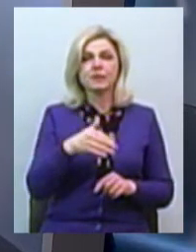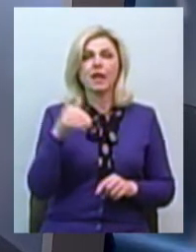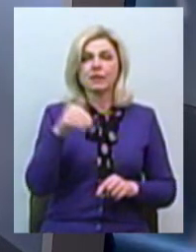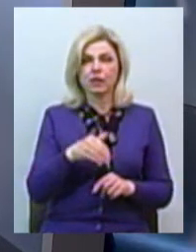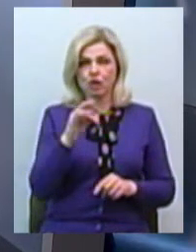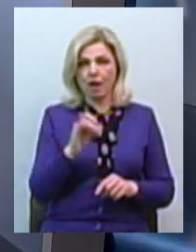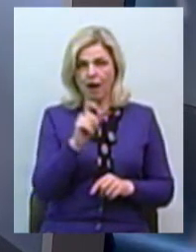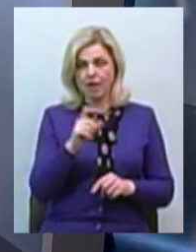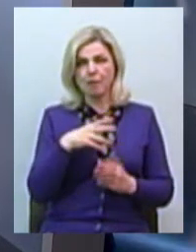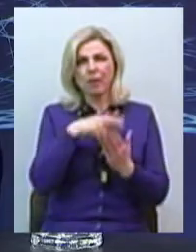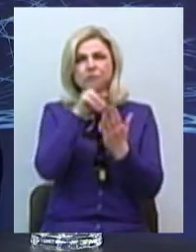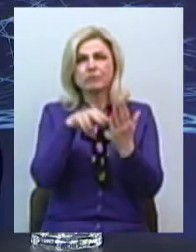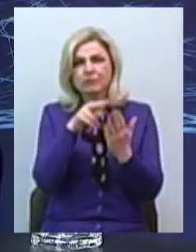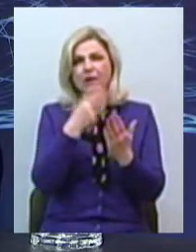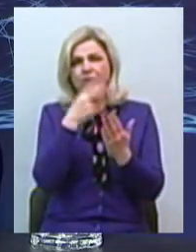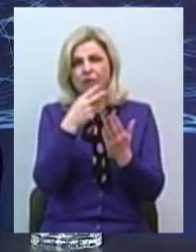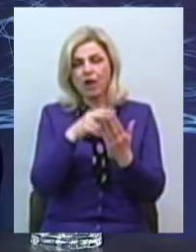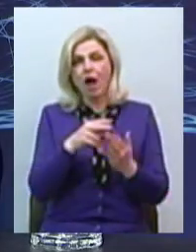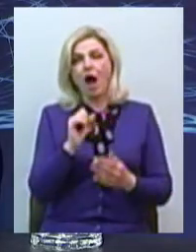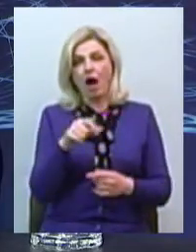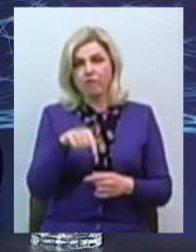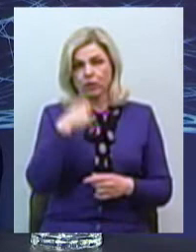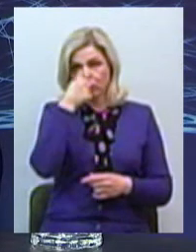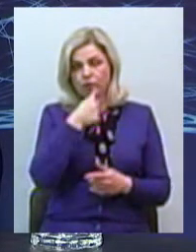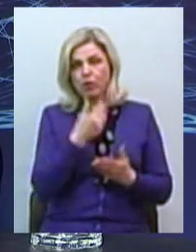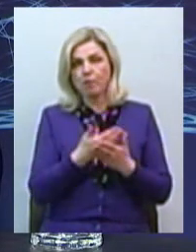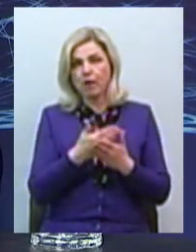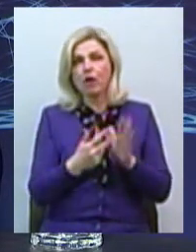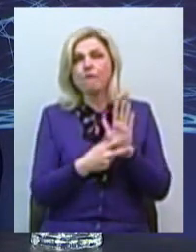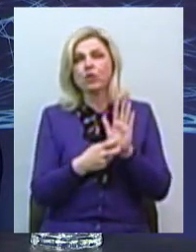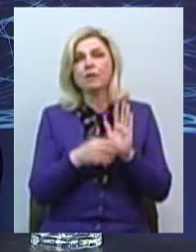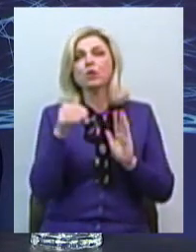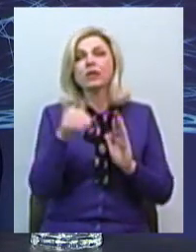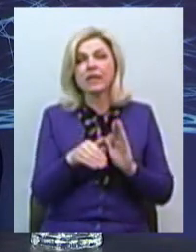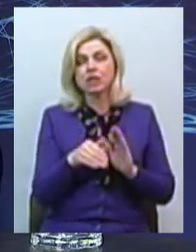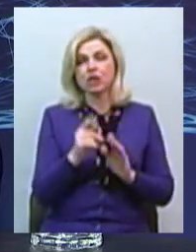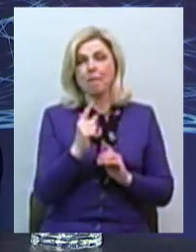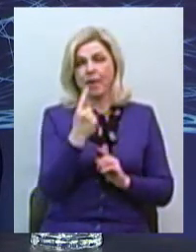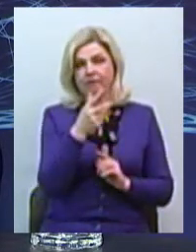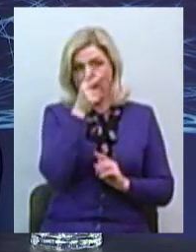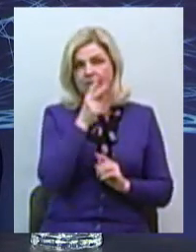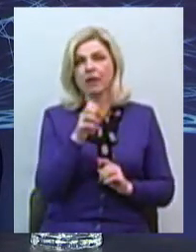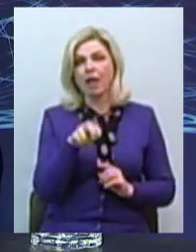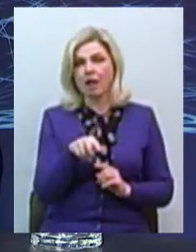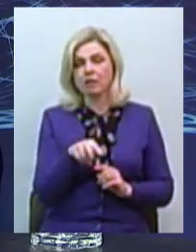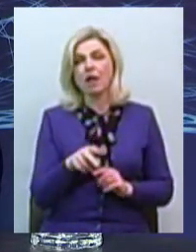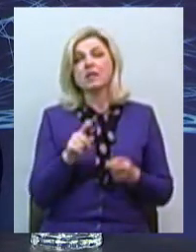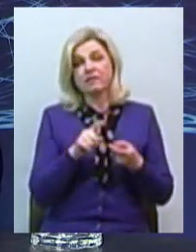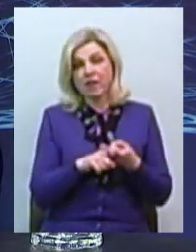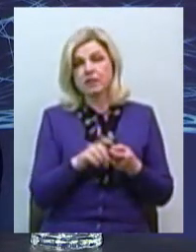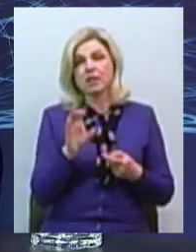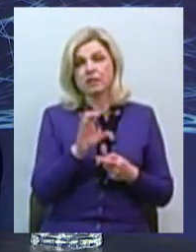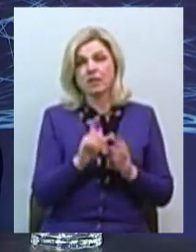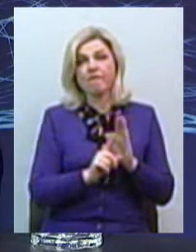перегляди цієї платформи. Вже в цьому році їх понад 800 тисяч за перший квартал. Звичайно, зважаємо на те, що в зв'язку з